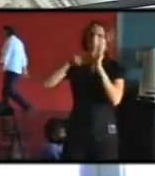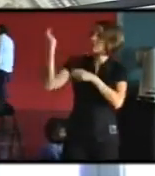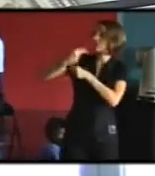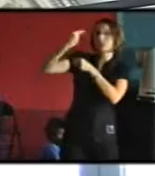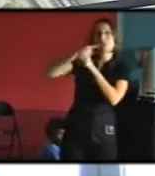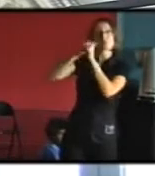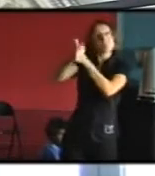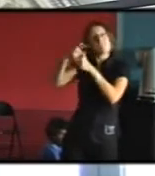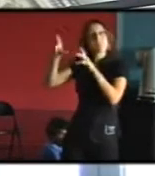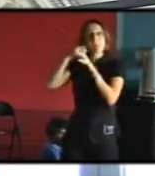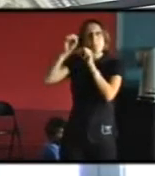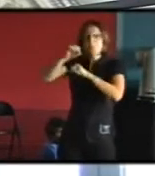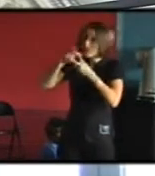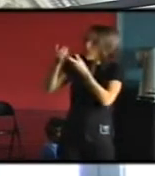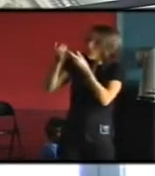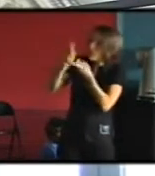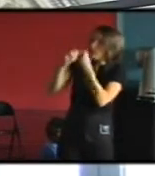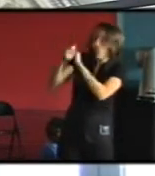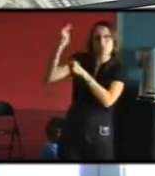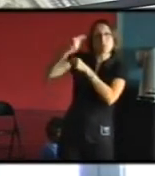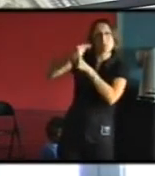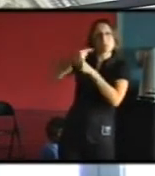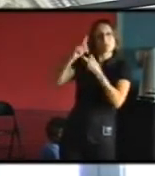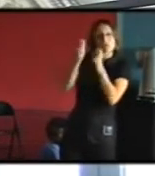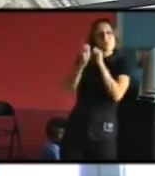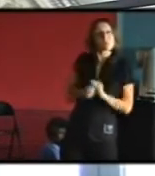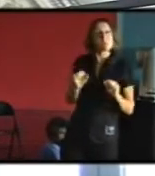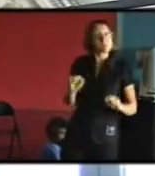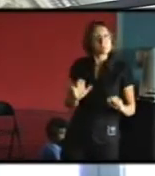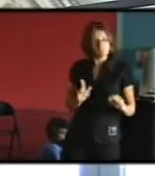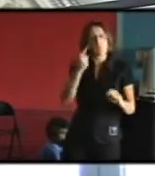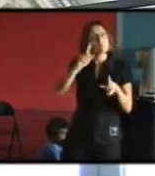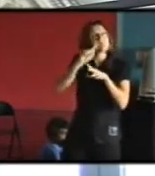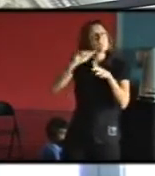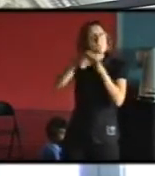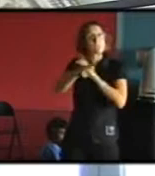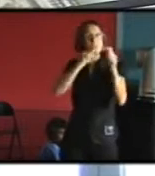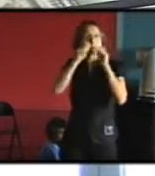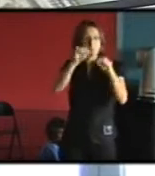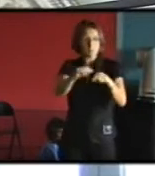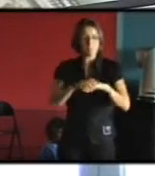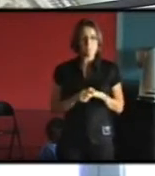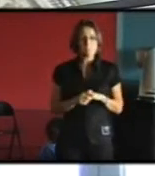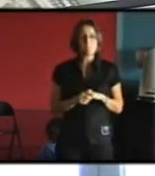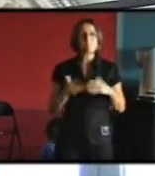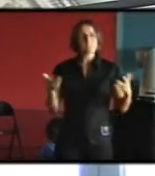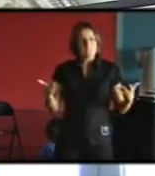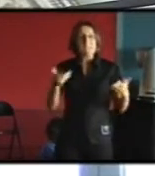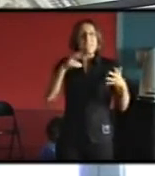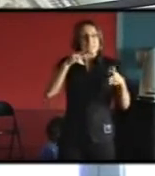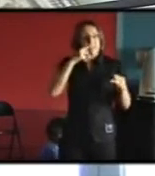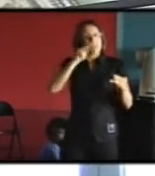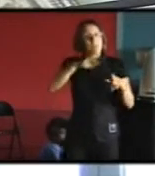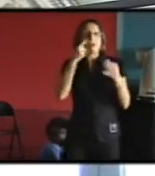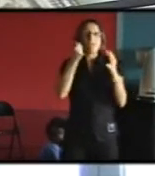mais peut évoluer on pourra en reparler et comment on incite et comment on aide parce qu'on